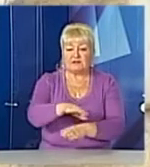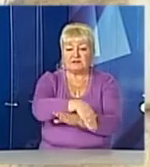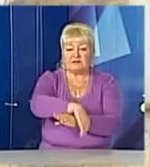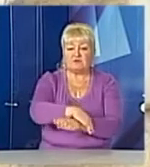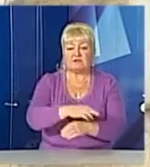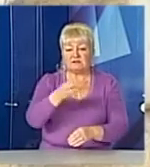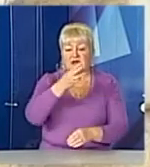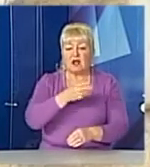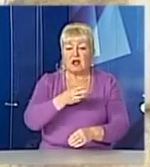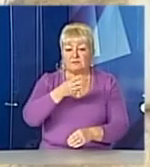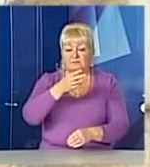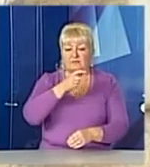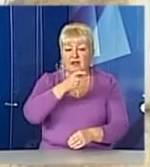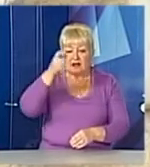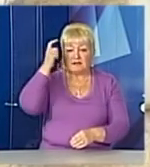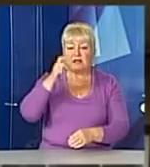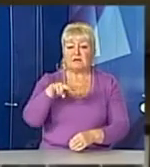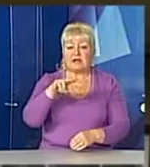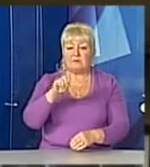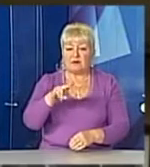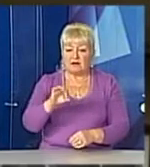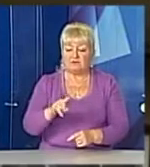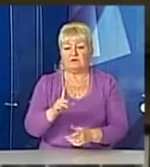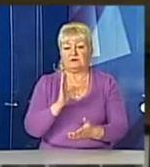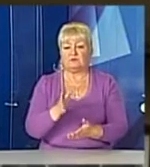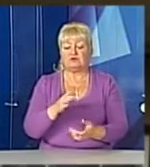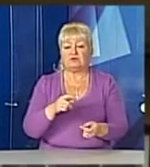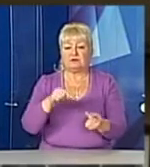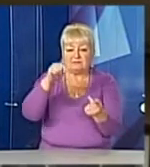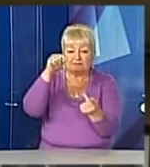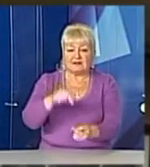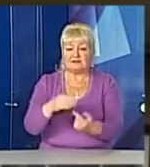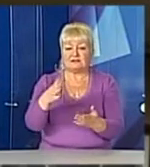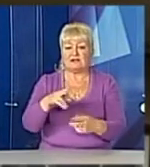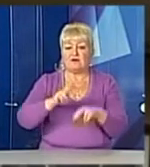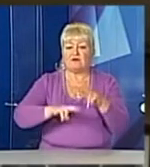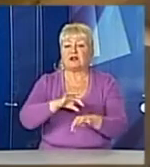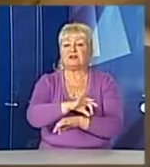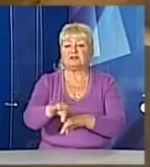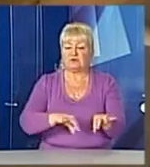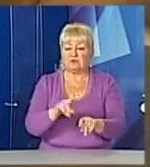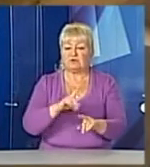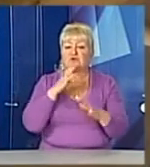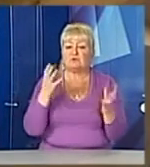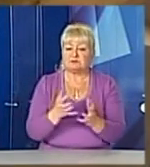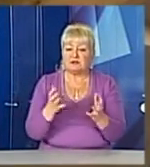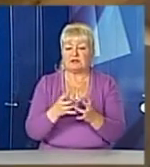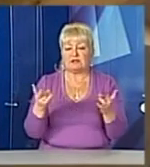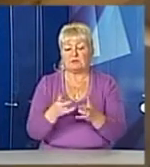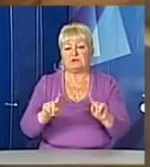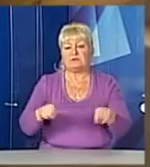Павлова. Реставратори відносять об'єкти до сецесійного стилю в архітектурі. Тому, аби зберегти їх, була вкрай потрібна